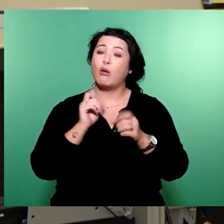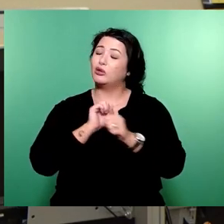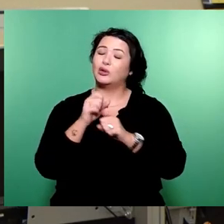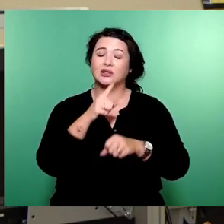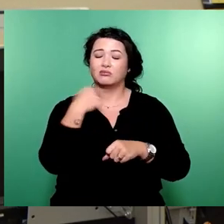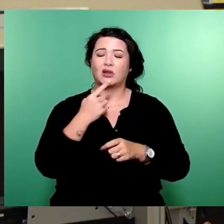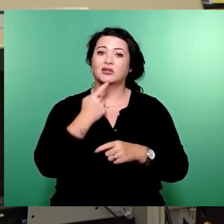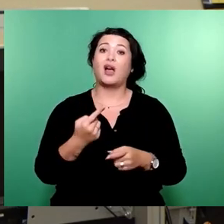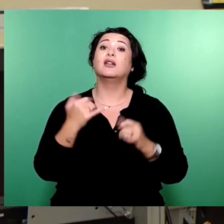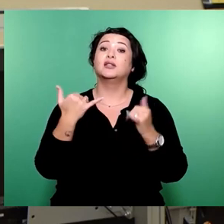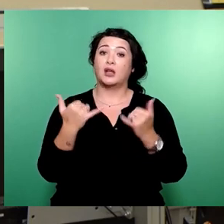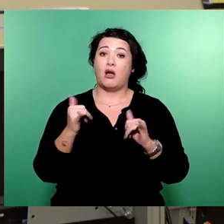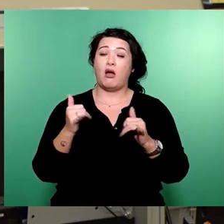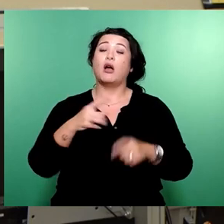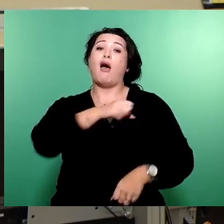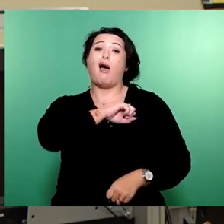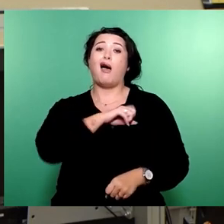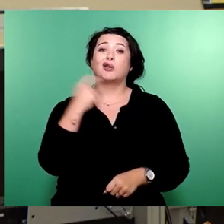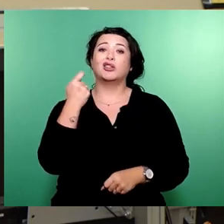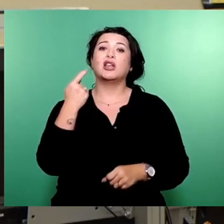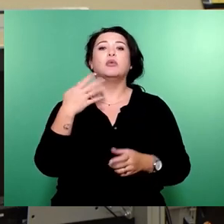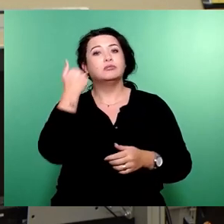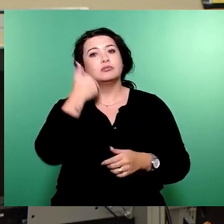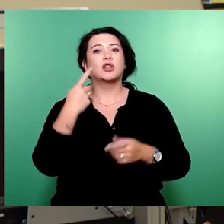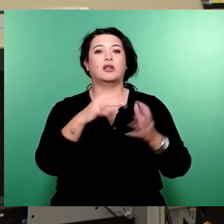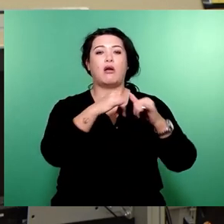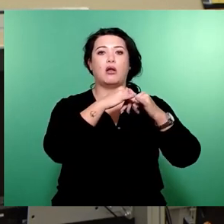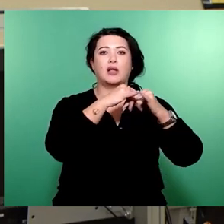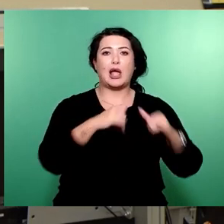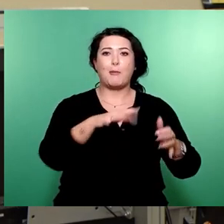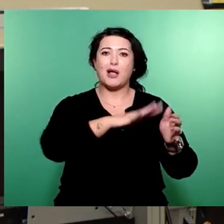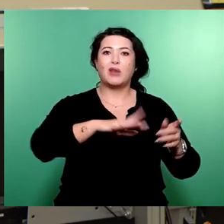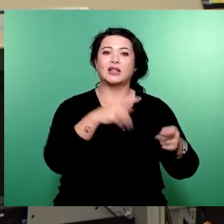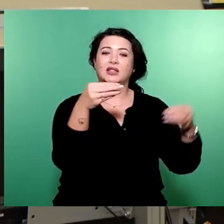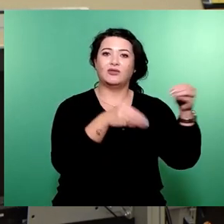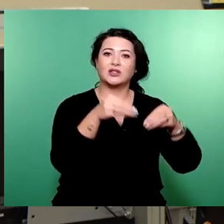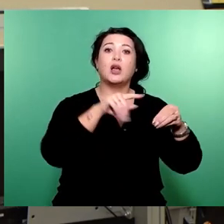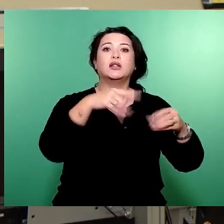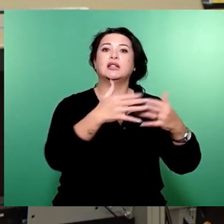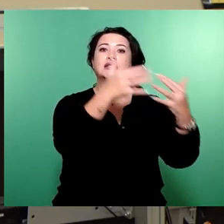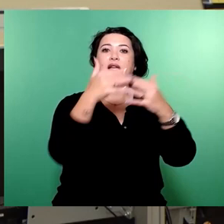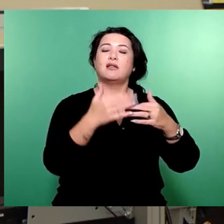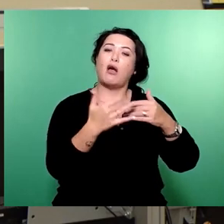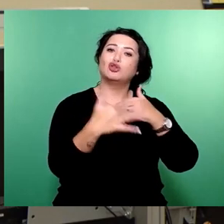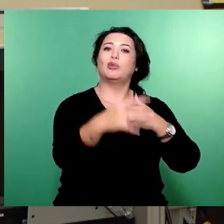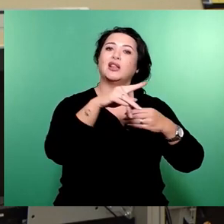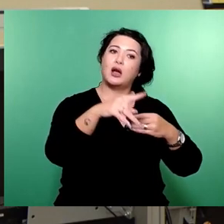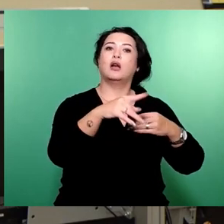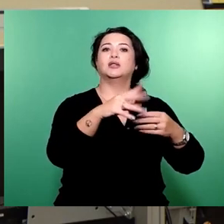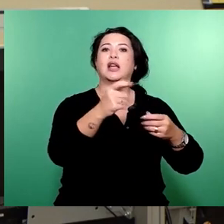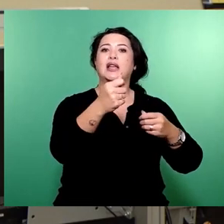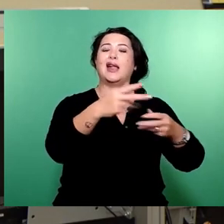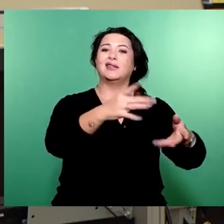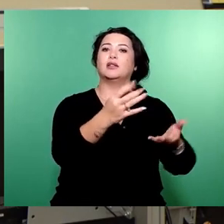ja, Eigenbetrieb, bitte investiere in einen Campingplatz, damit du binnen zehn Jahren unsere Investitionen rausholst, indem du selber Geld